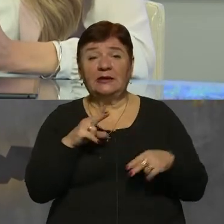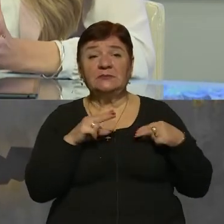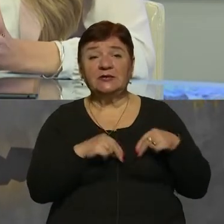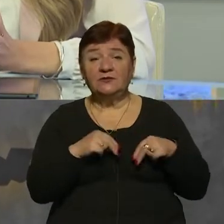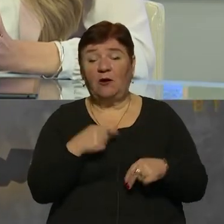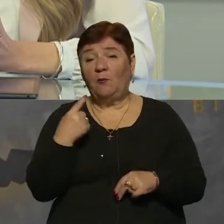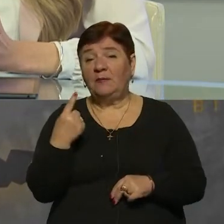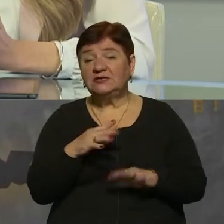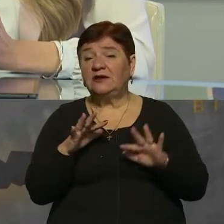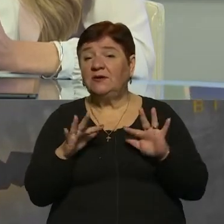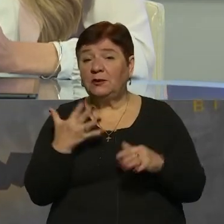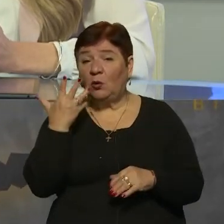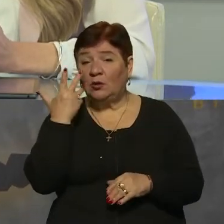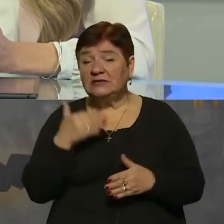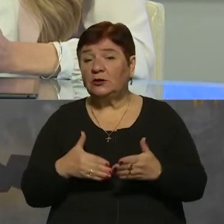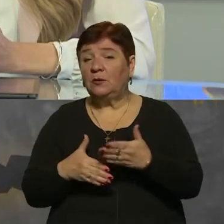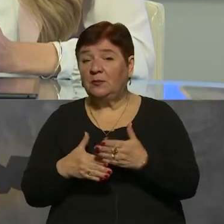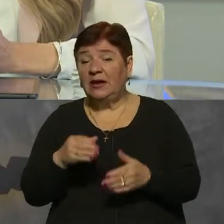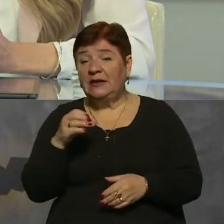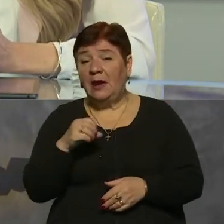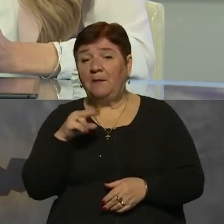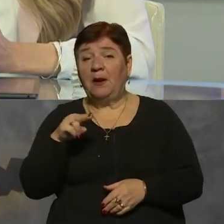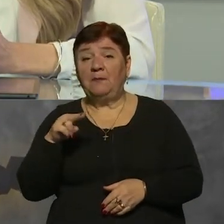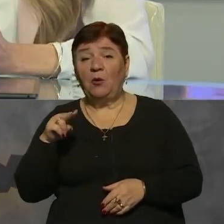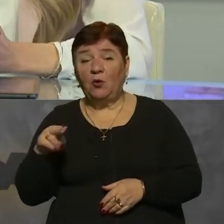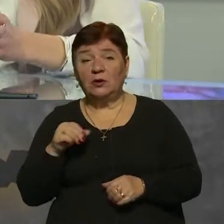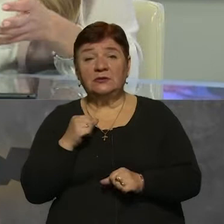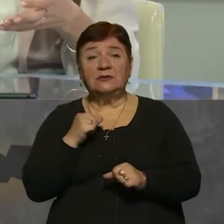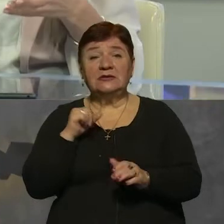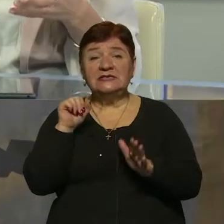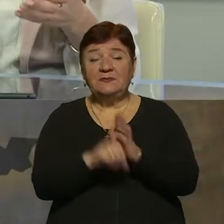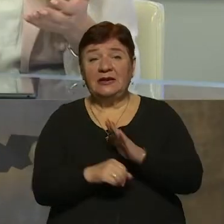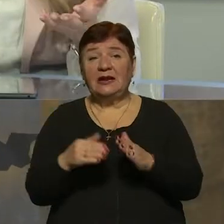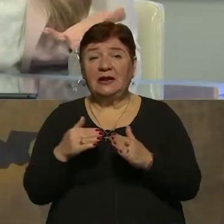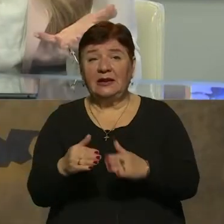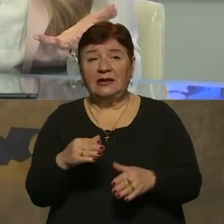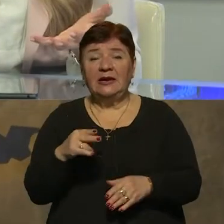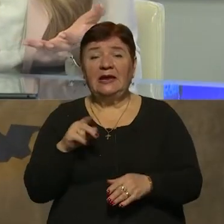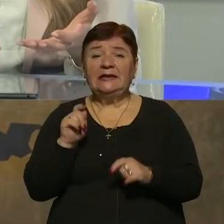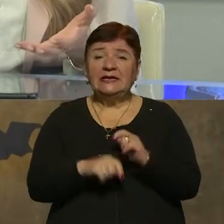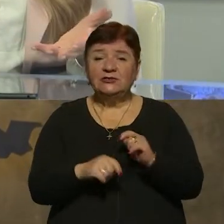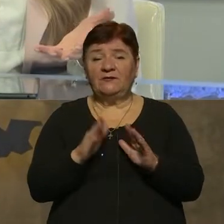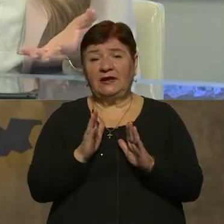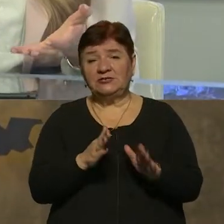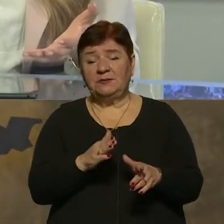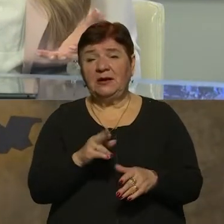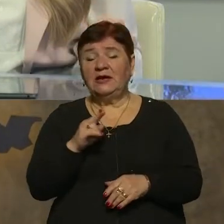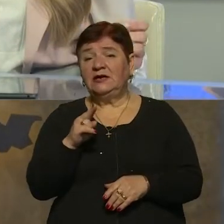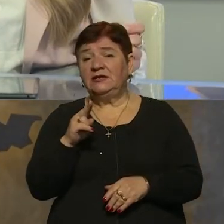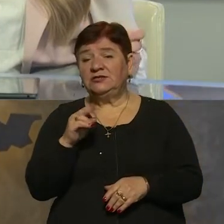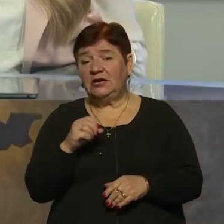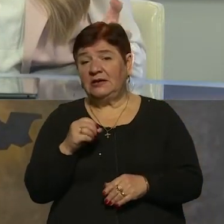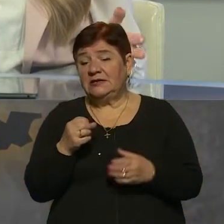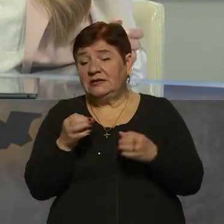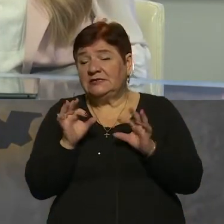перший випадок, коли вже за допомогою ЄППО збили ракету? Як це відбувалося? Це був тестовий режим? Чи справді просто людина